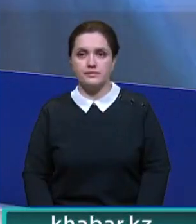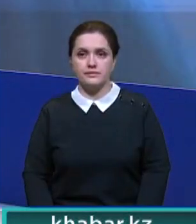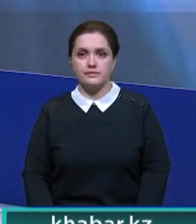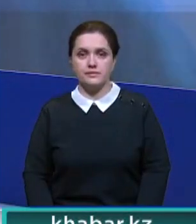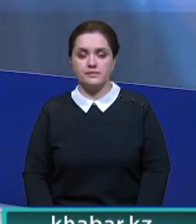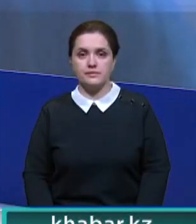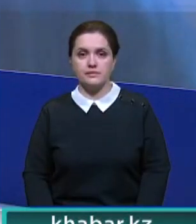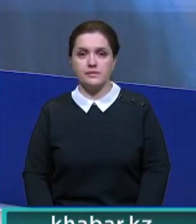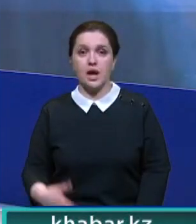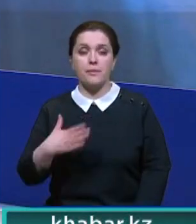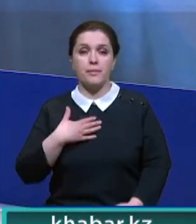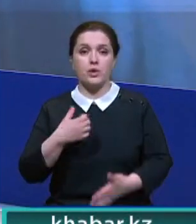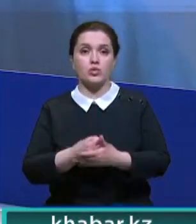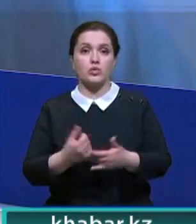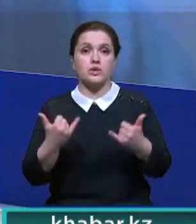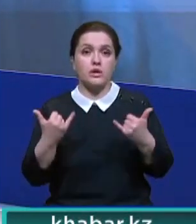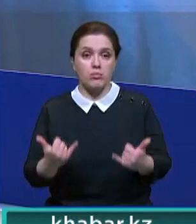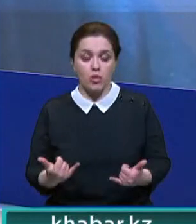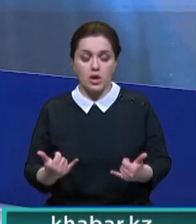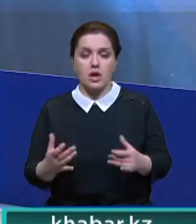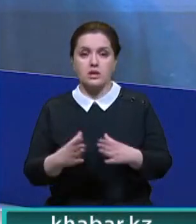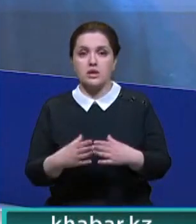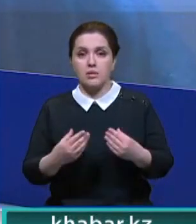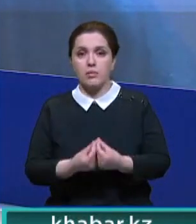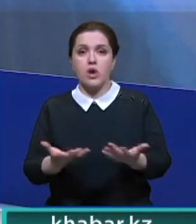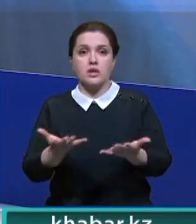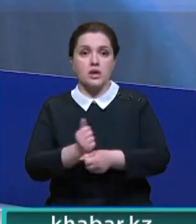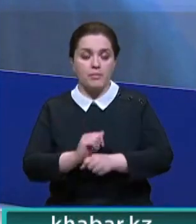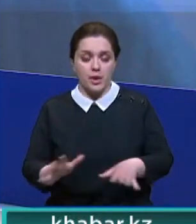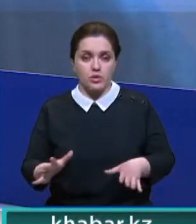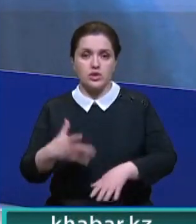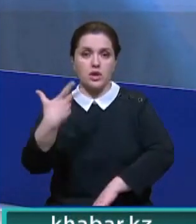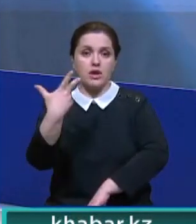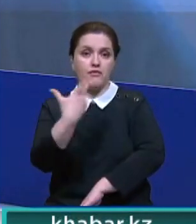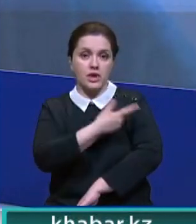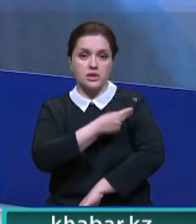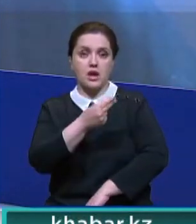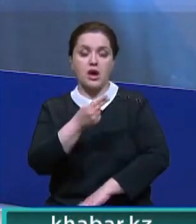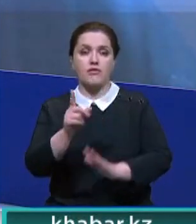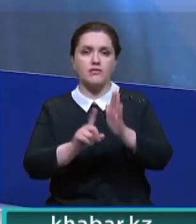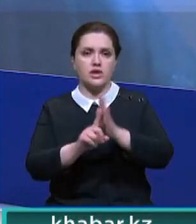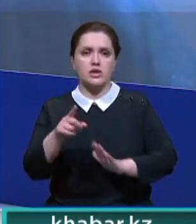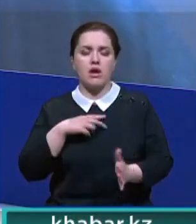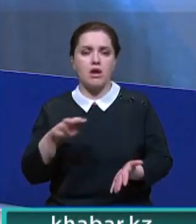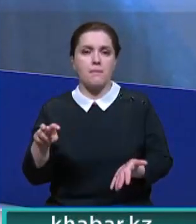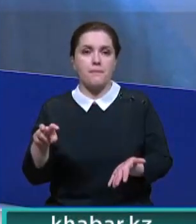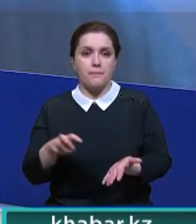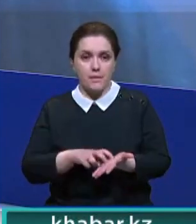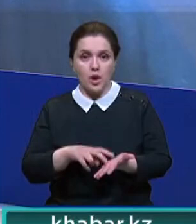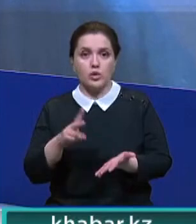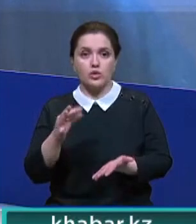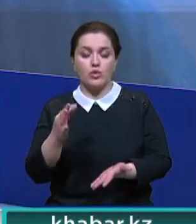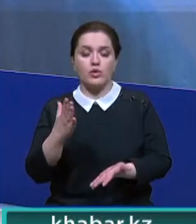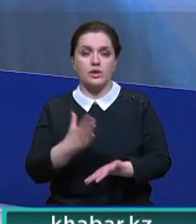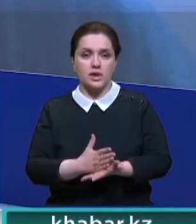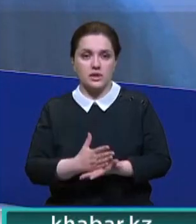Мы до сих пор с семьей не получили вакцину, так как первое время побоялись, но есть